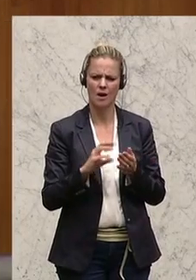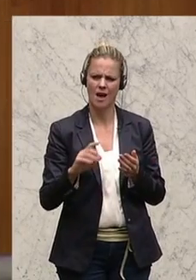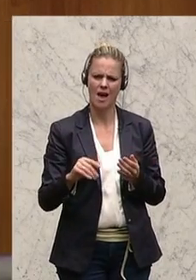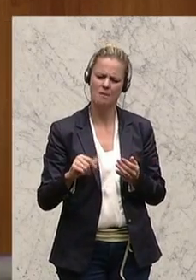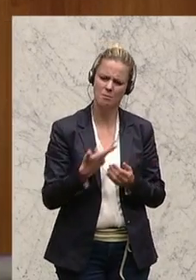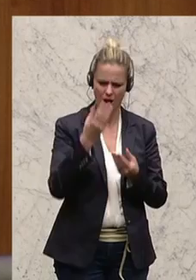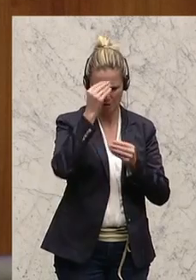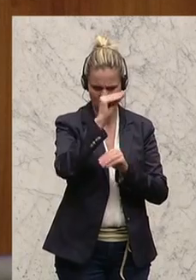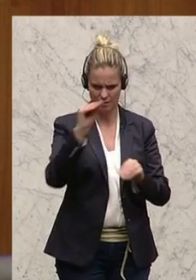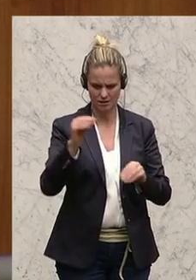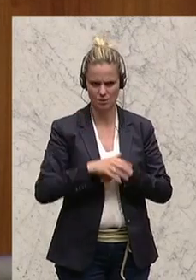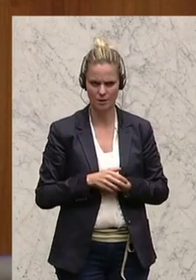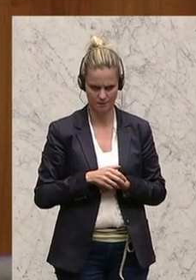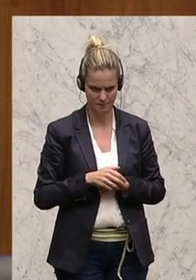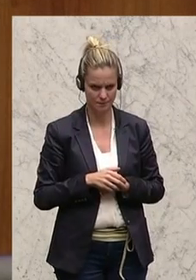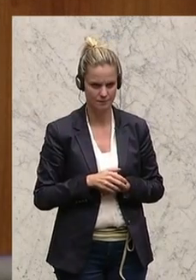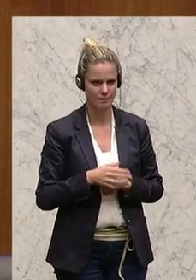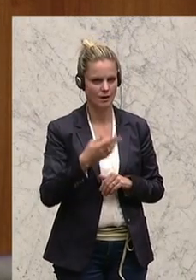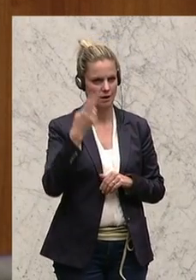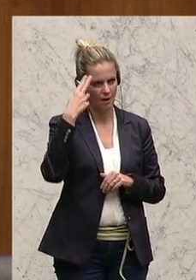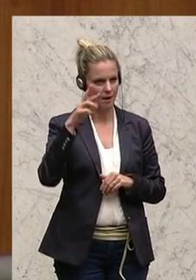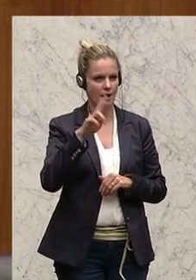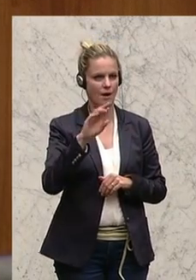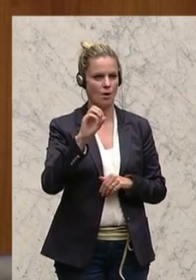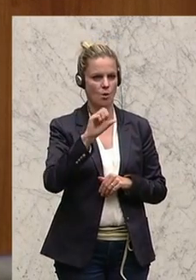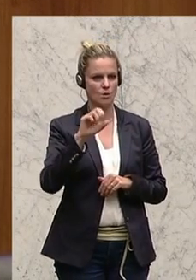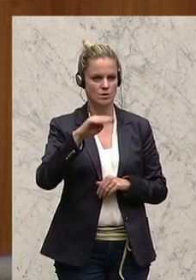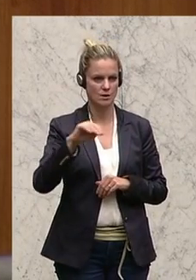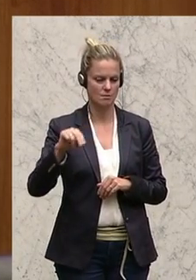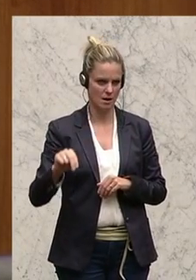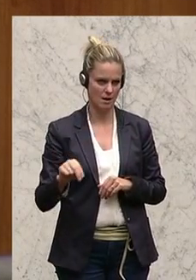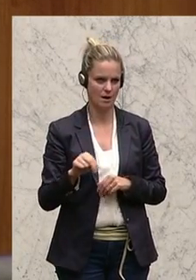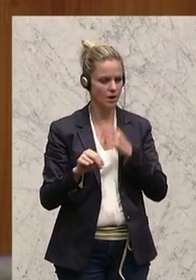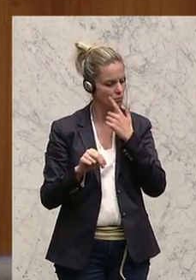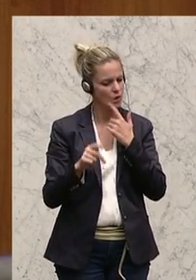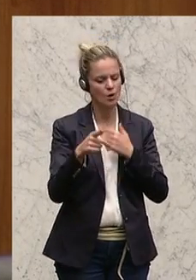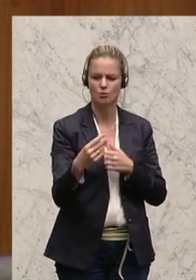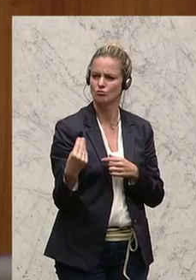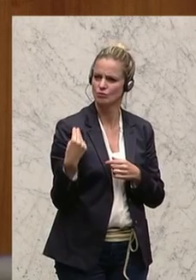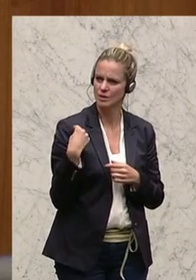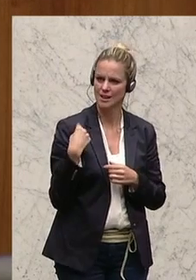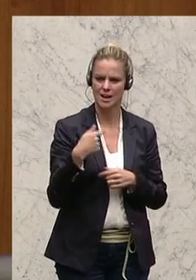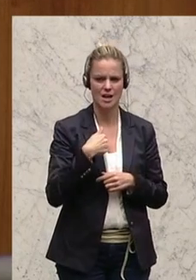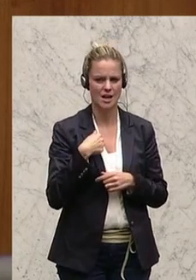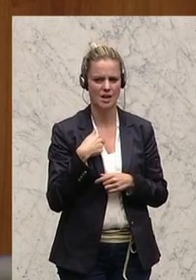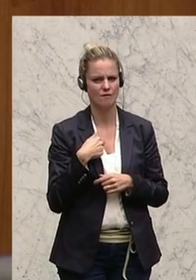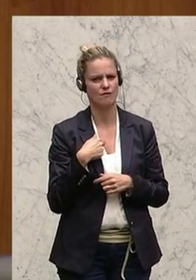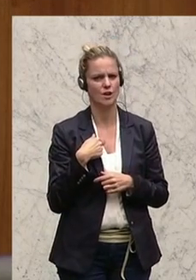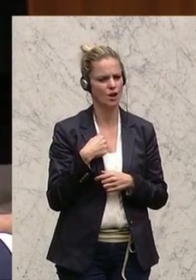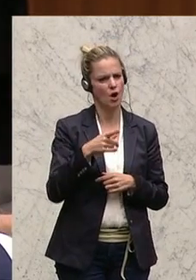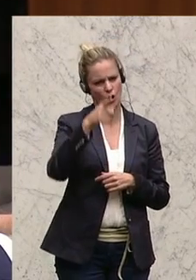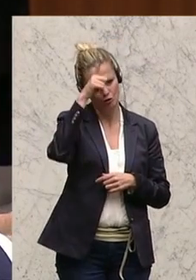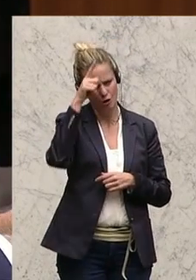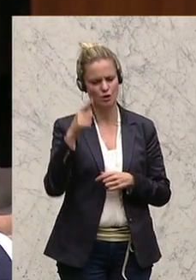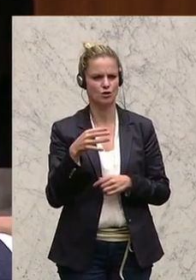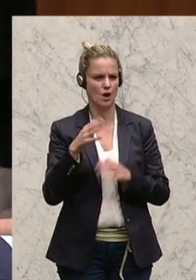ich betrachte es als Lob, wenn Sie mich als schwäbische Hausfrau mit Schnurzschnauzbart bezeichnen. Aber